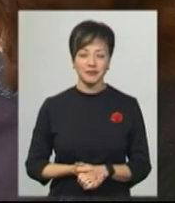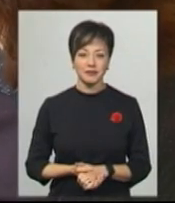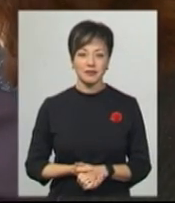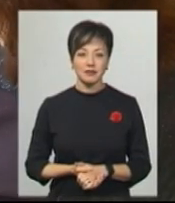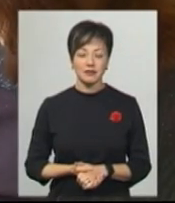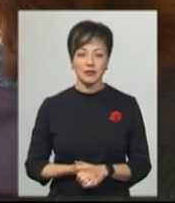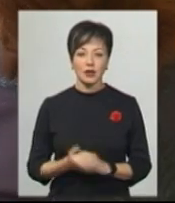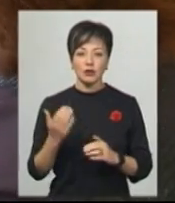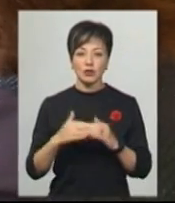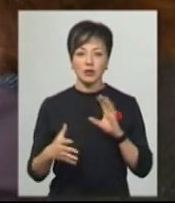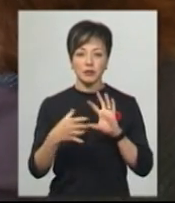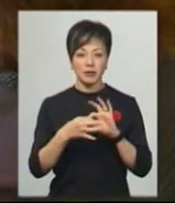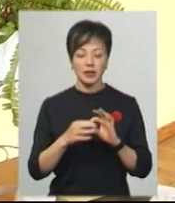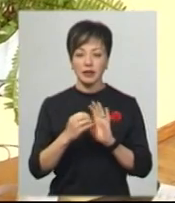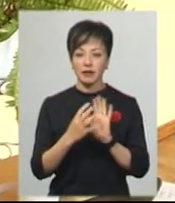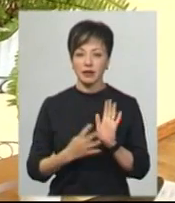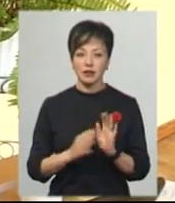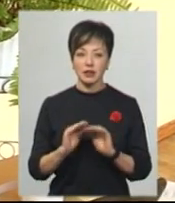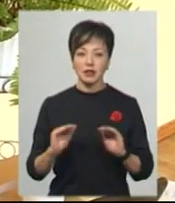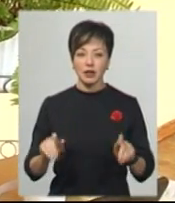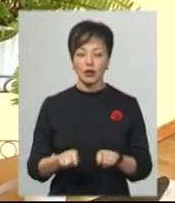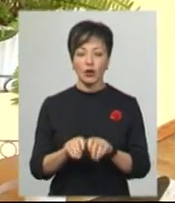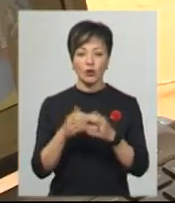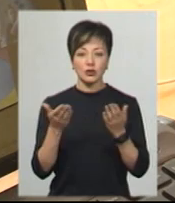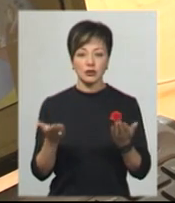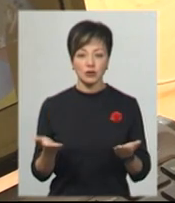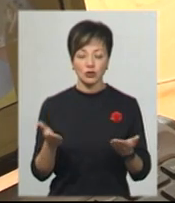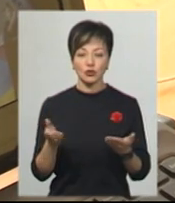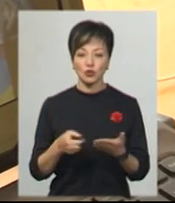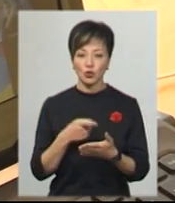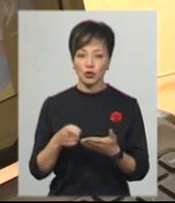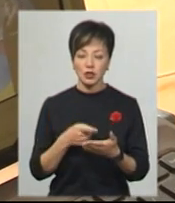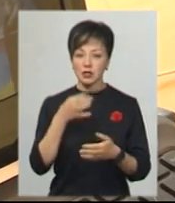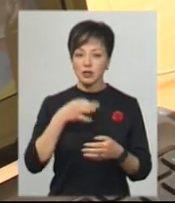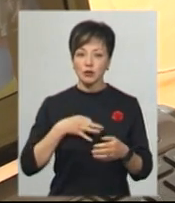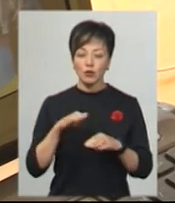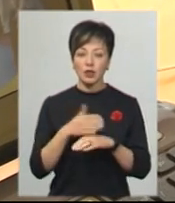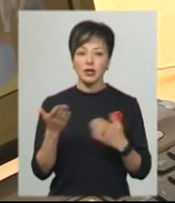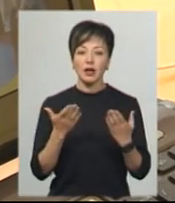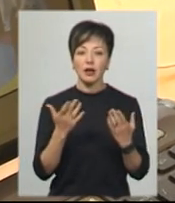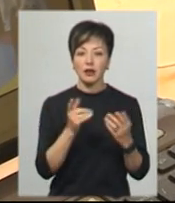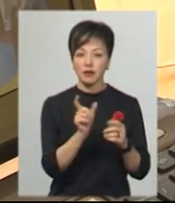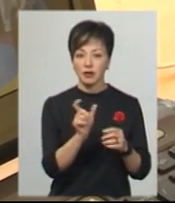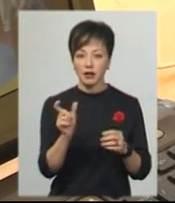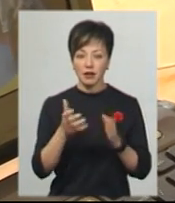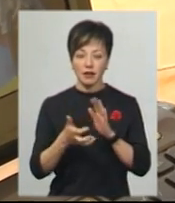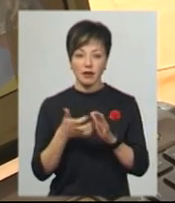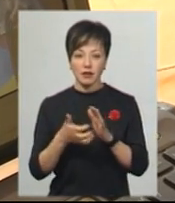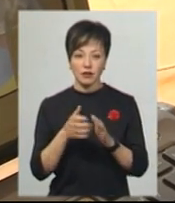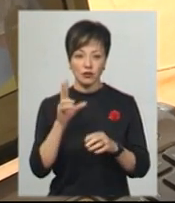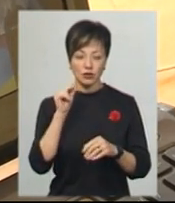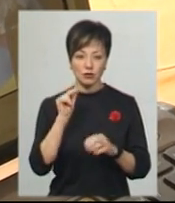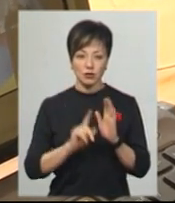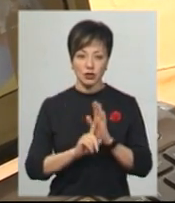У нас вже приєдналося 19 учнів. Розгорніть, будь ласка, зошити. Скажіть, будь ласка, які розрядні одиниці відсутні в цьому числі? Ми